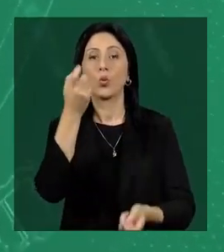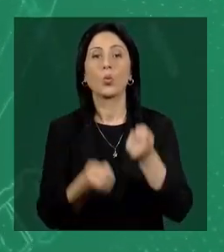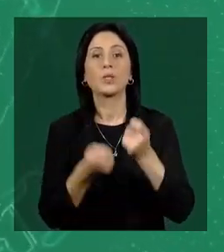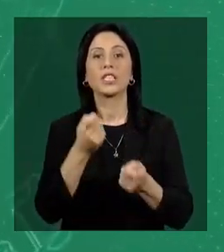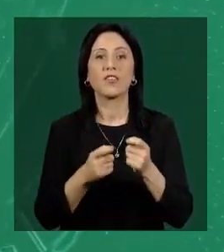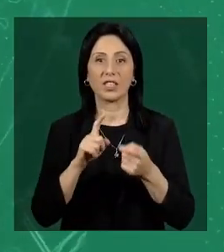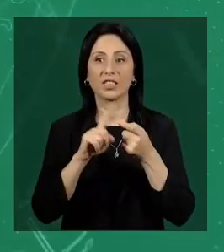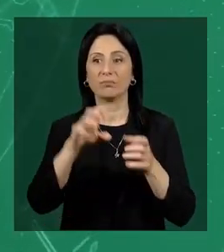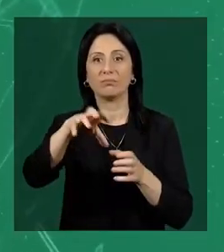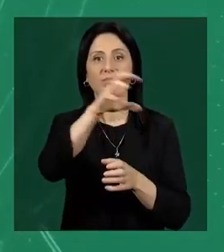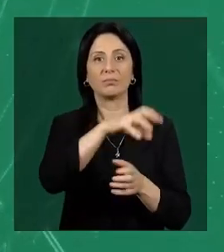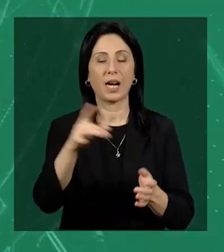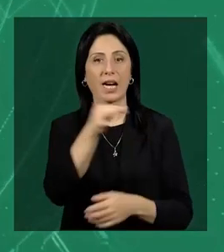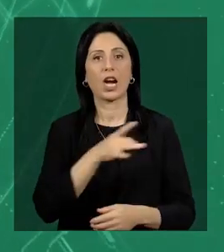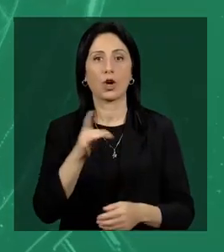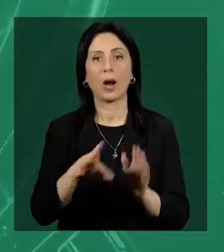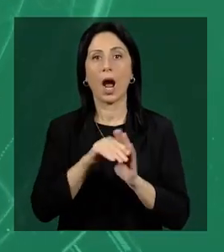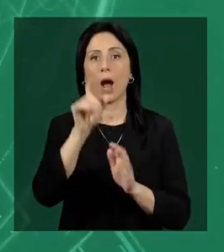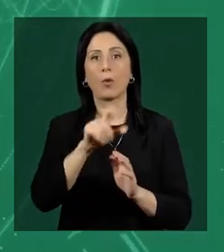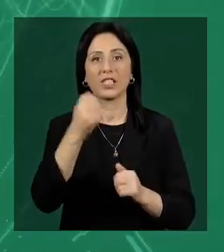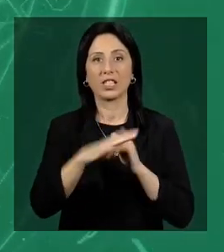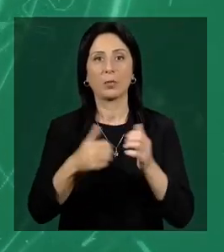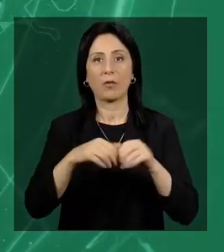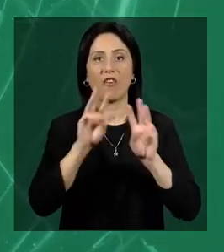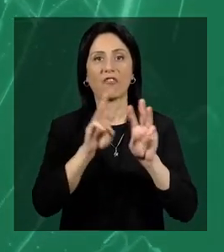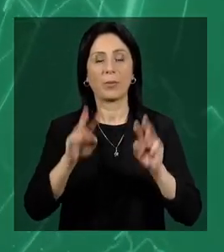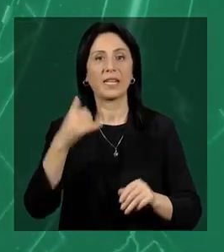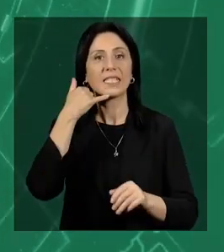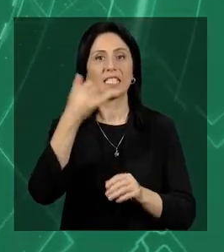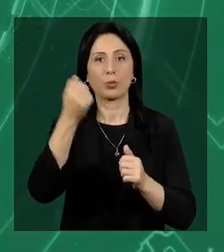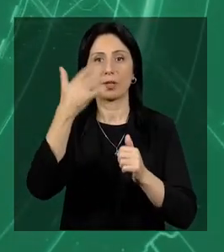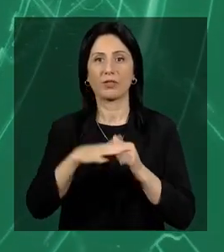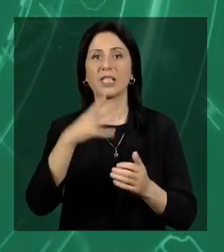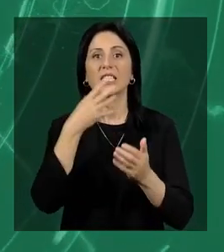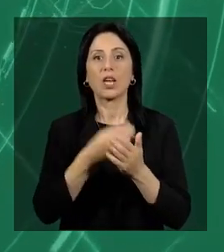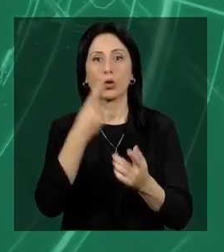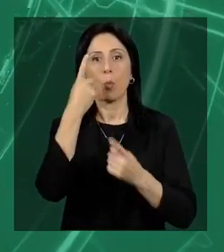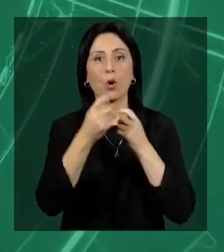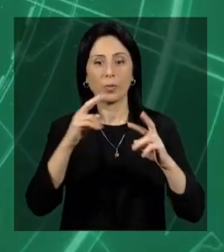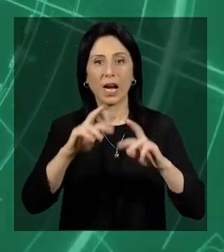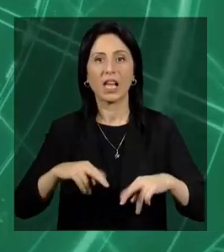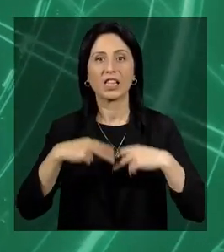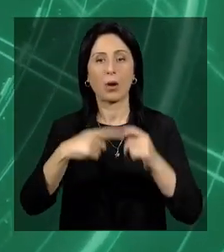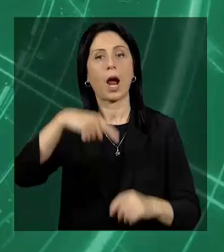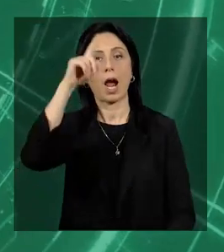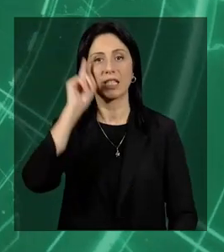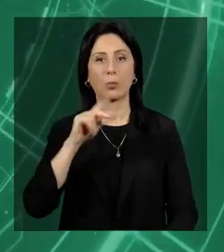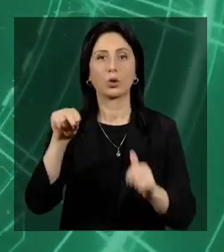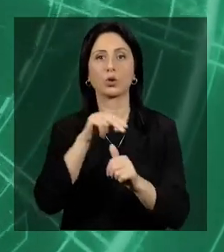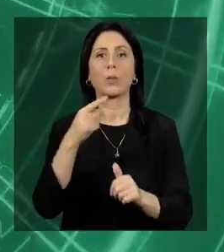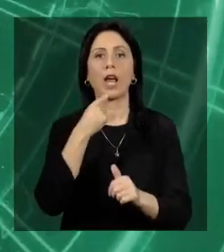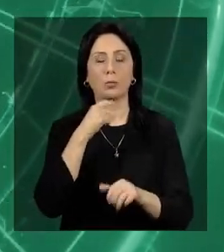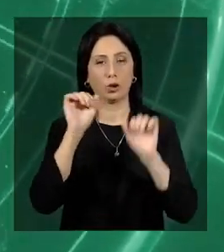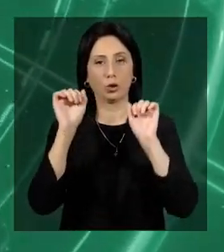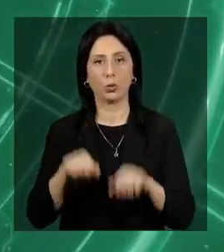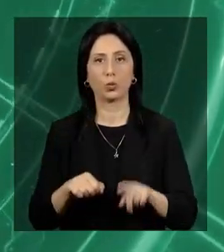Եթնի փոքրոմասնություններով բնակեցված շրջաններում ընտրոխները կկարողանած դուկել անցնական տվյալները կահայի վեպ կայքում և հրախոսային